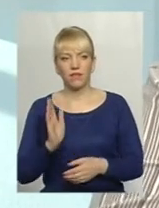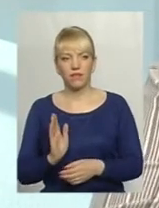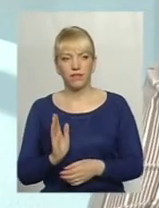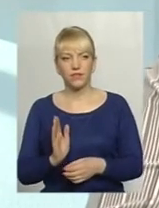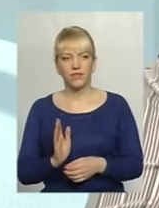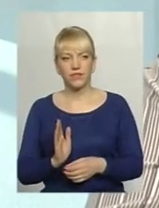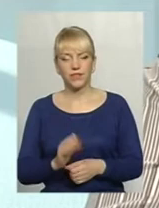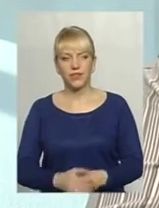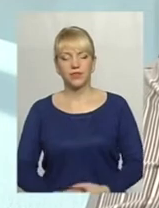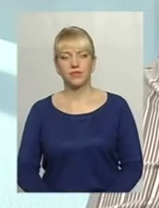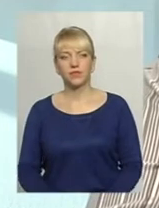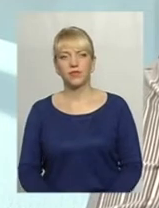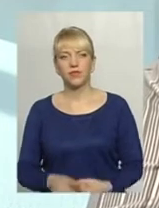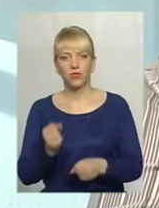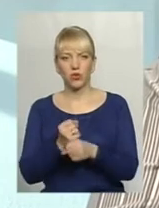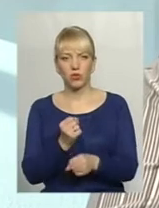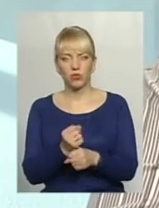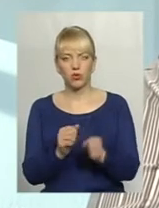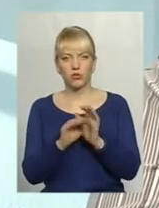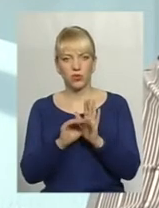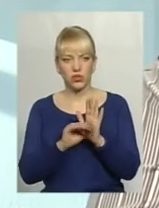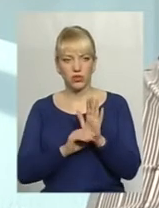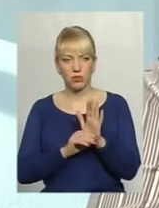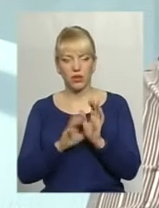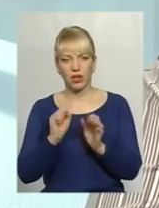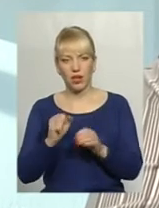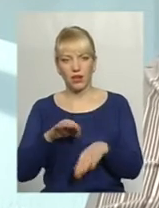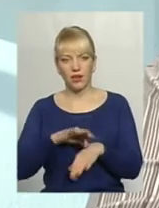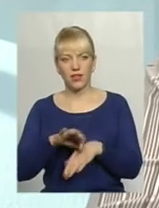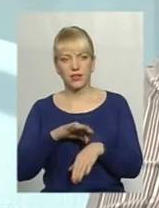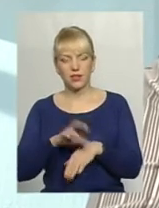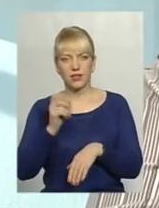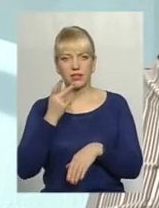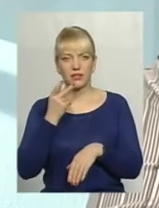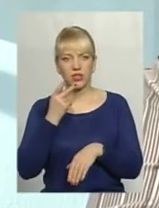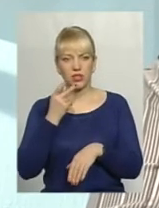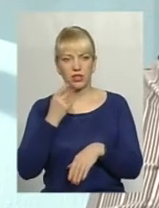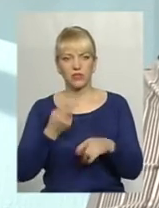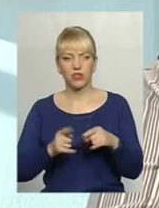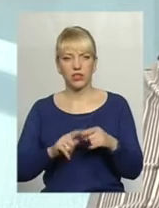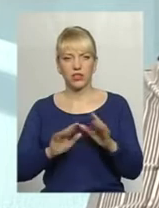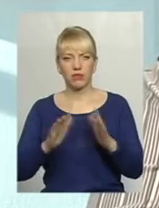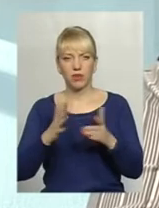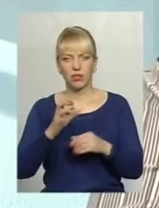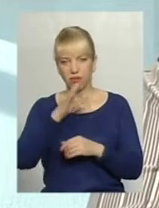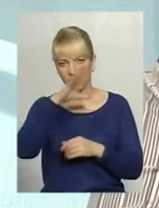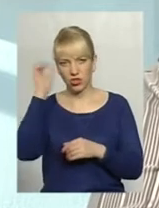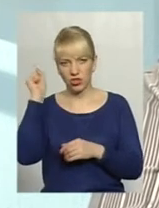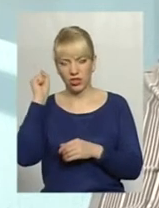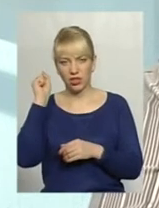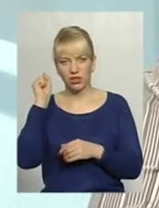скажімо так, в робочому режимі. А насильство зазвичай втрапляється в нічний,